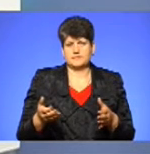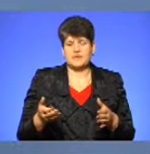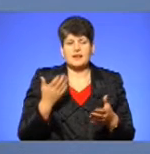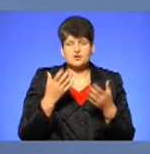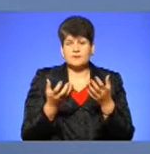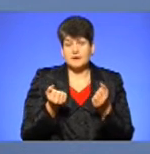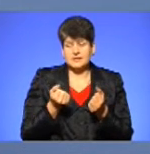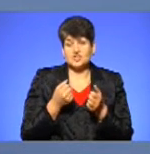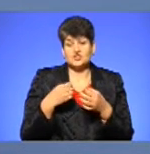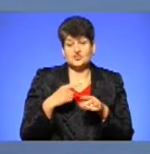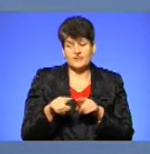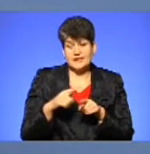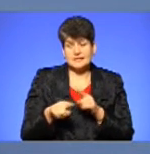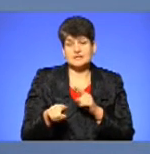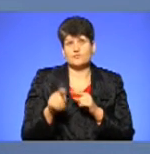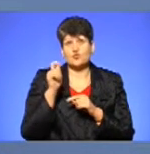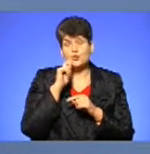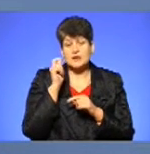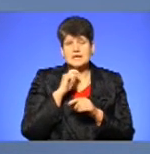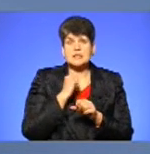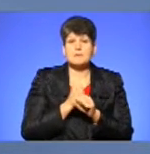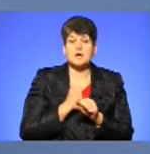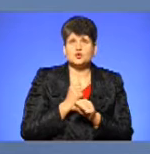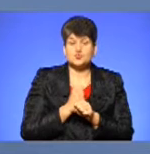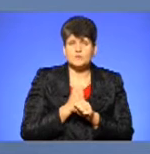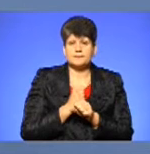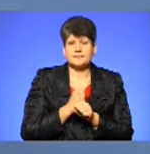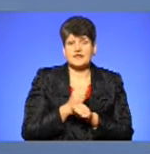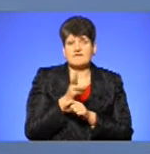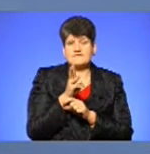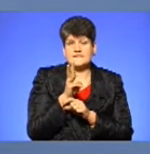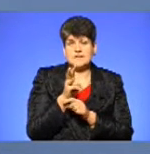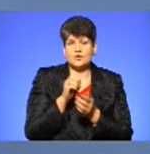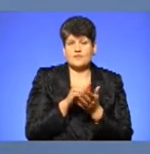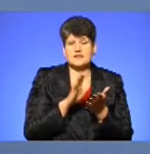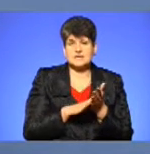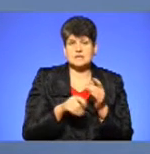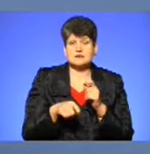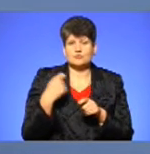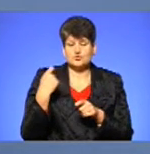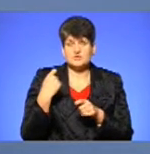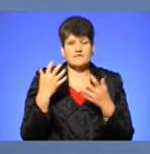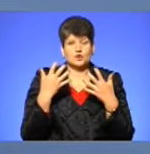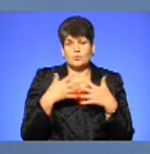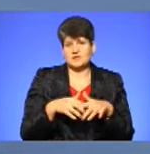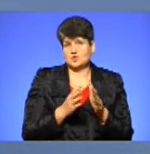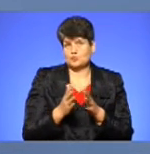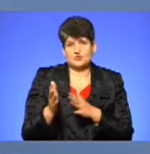швидкість, на даний момент в Україні працює відеофіксація правопорушень автоматичному режимі